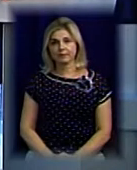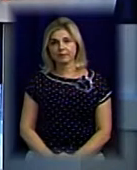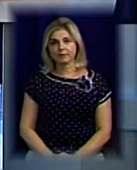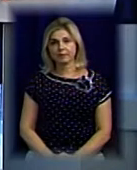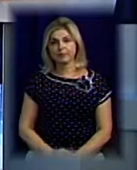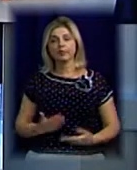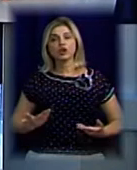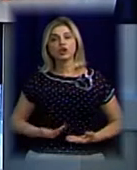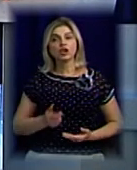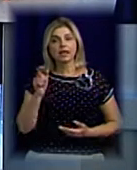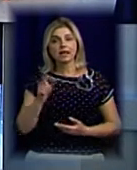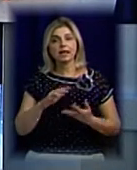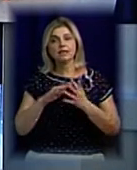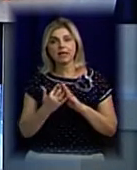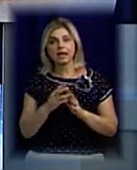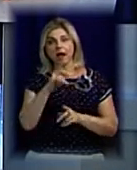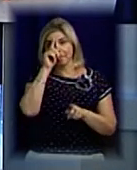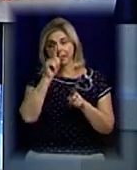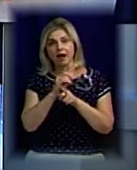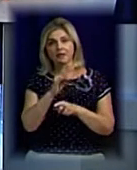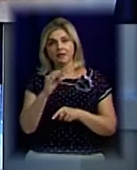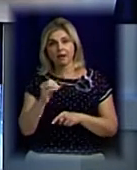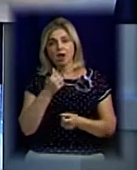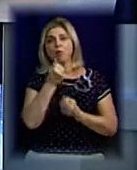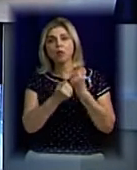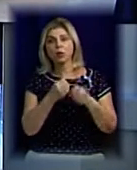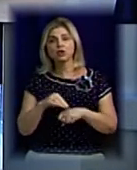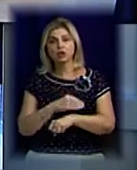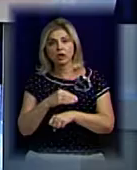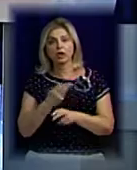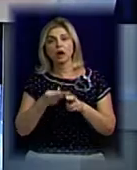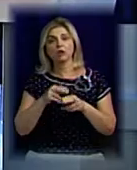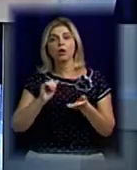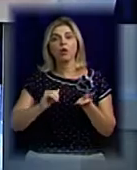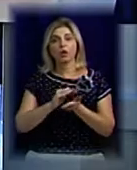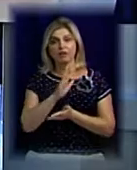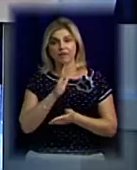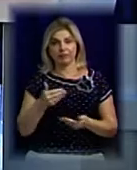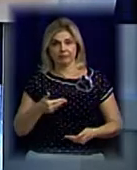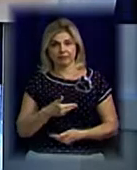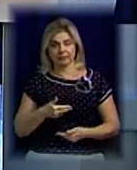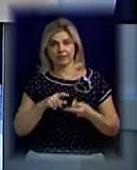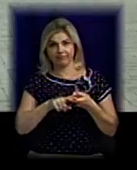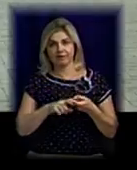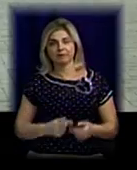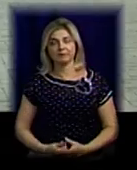Житель селища міського типу Братське Ломом побив жінку, що відмовили йому в інтимному зв'язку.